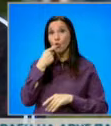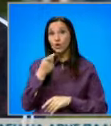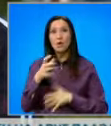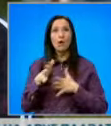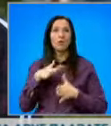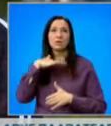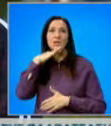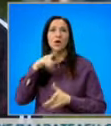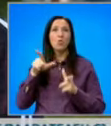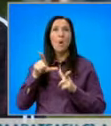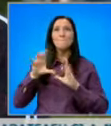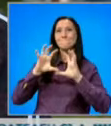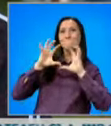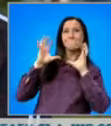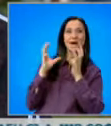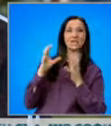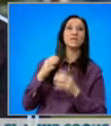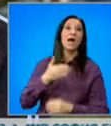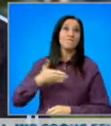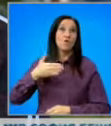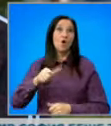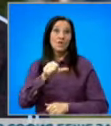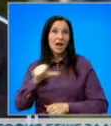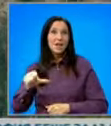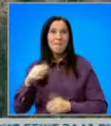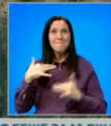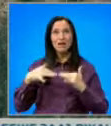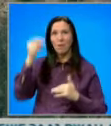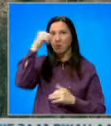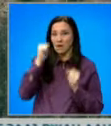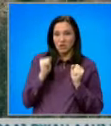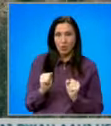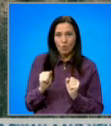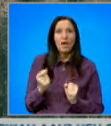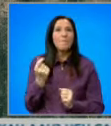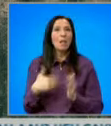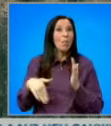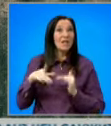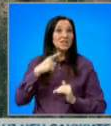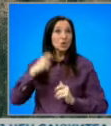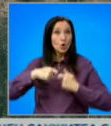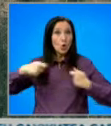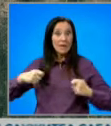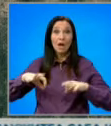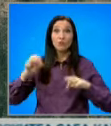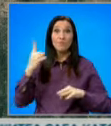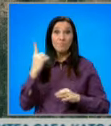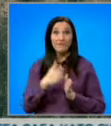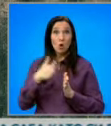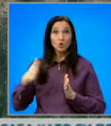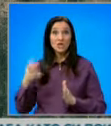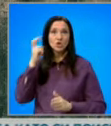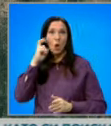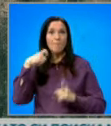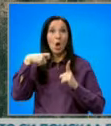вече стигнаха до Марс, ЖП-линията в Македония с България се още стои. От малко над 100 км готов е само първия участък Скопия